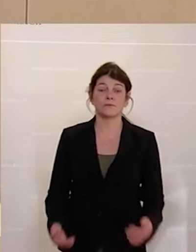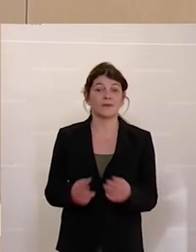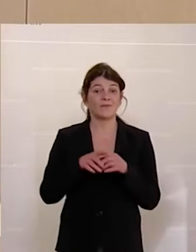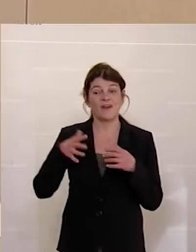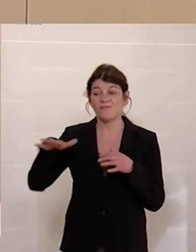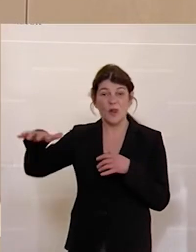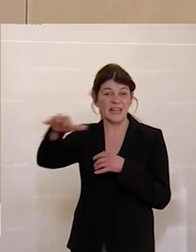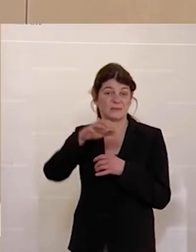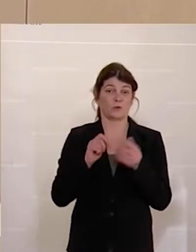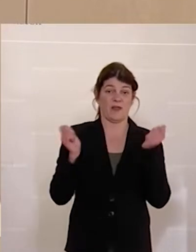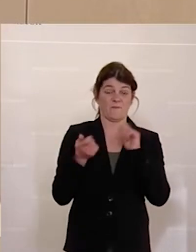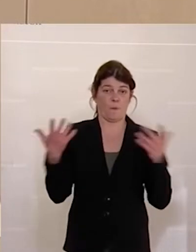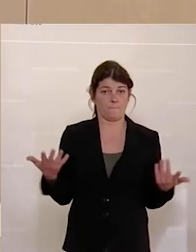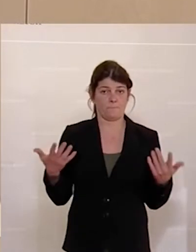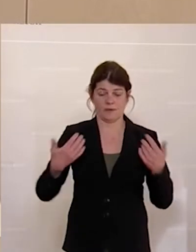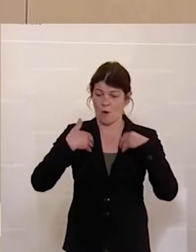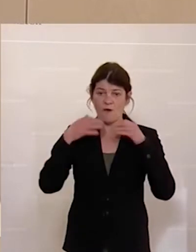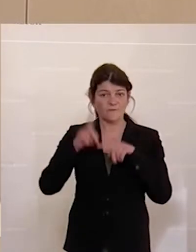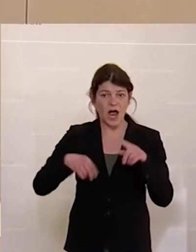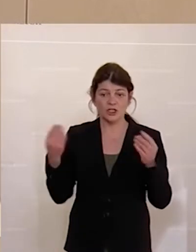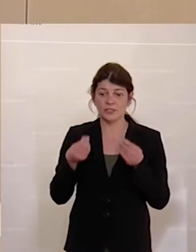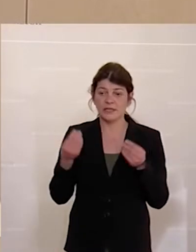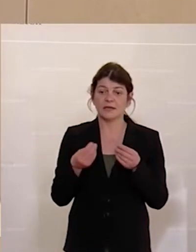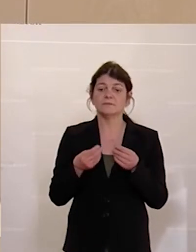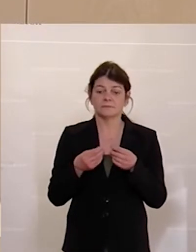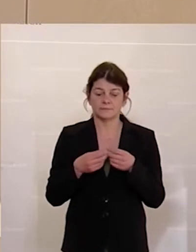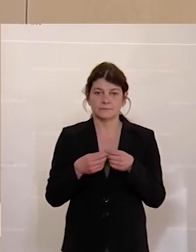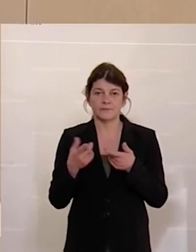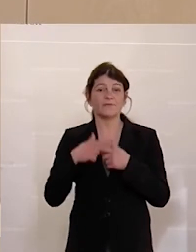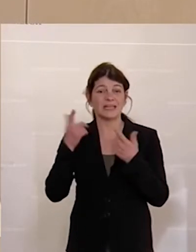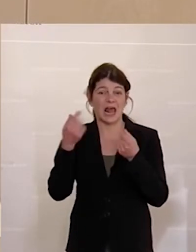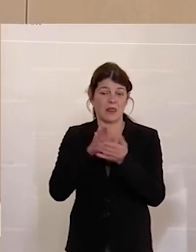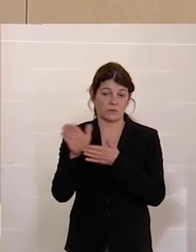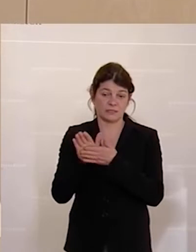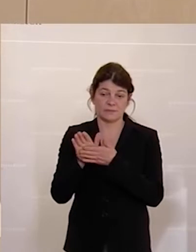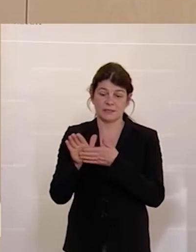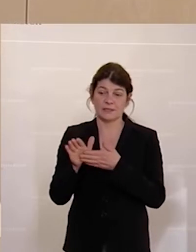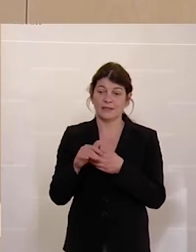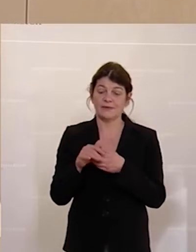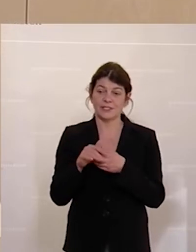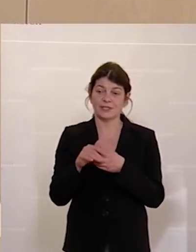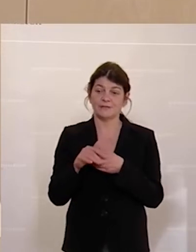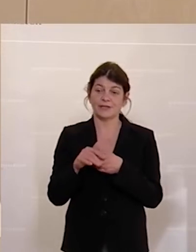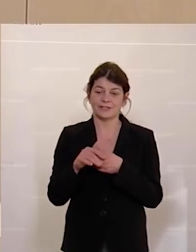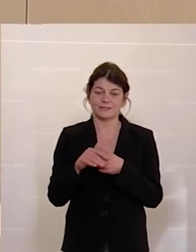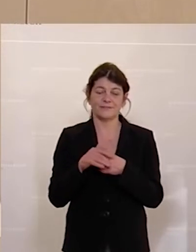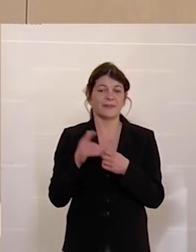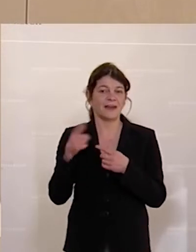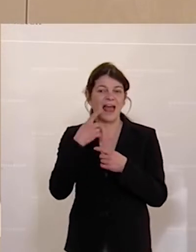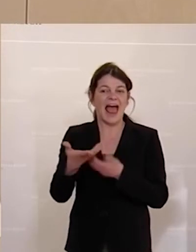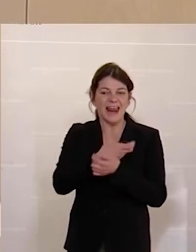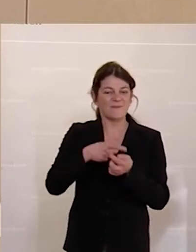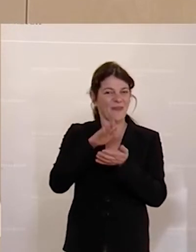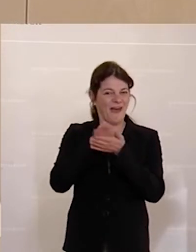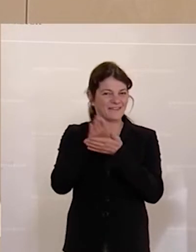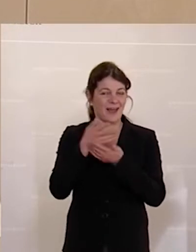Föderalismusreform. Wir geben für die falschen Dinge viel zu viel Geld aus, weil sie es nicht schaffen, Aufgabeneinnahmen und Ausgabenverantwortung auf